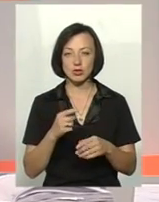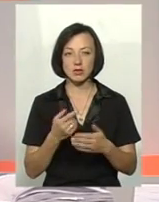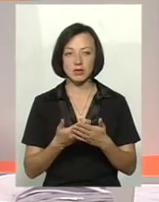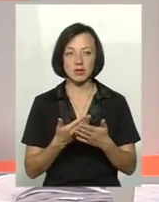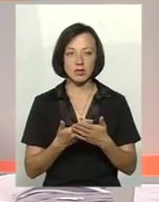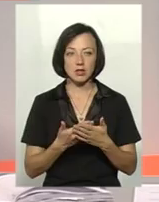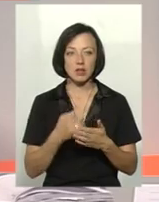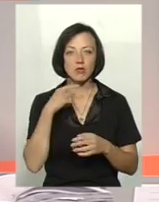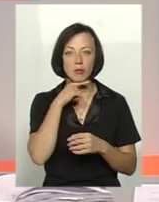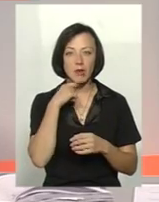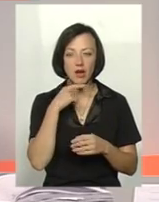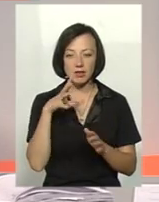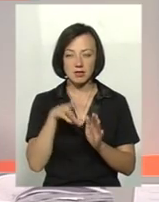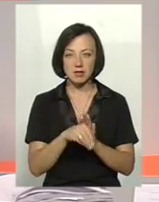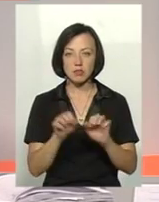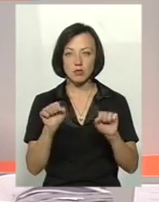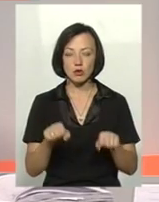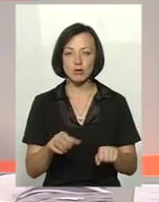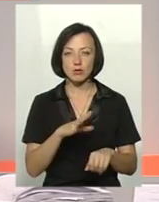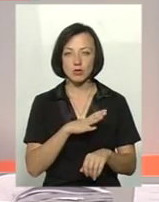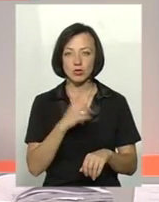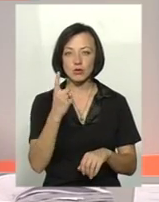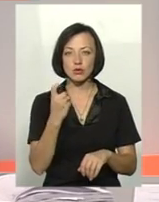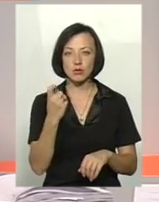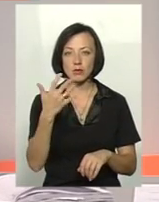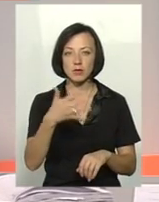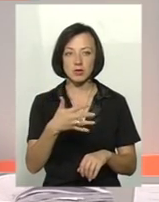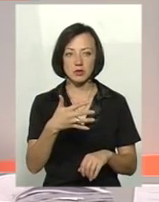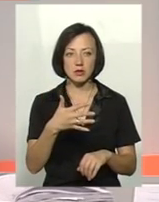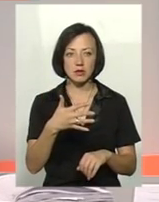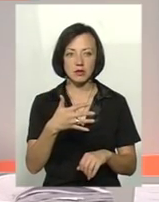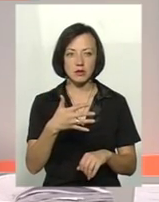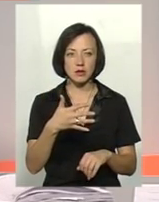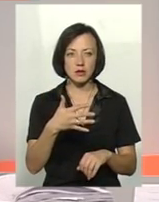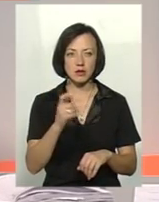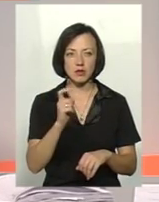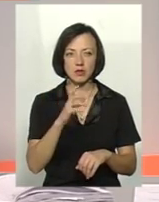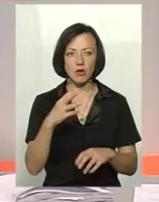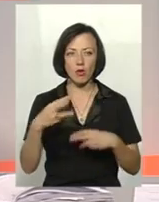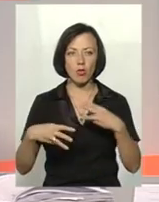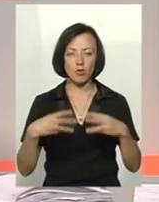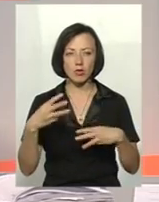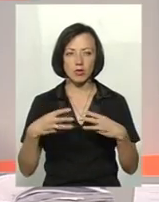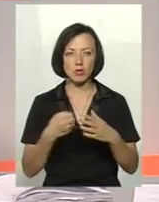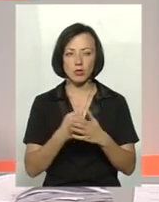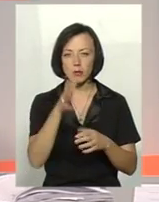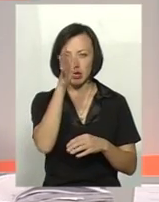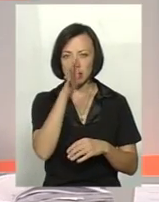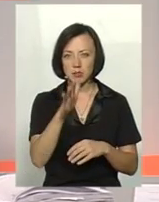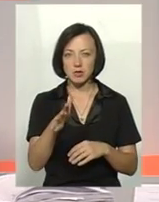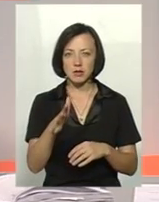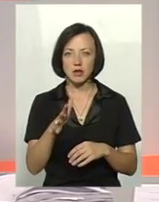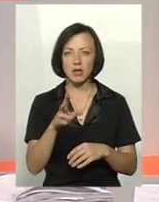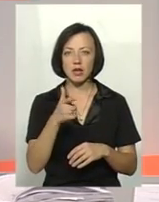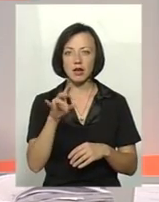От, значить, в м'ясі він може перебувати до 155 дів. В копченостях він може до 5 місяців. В